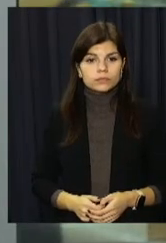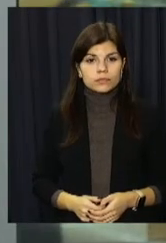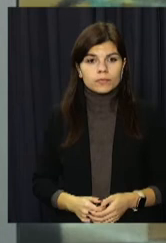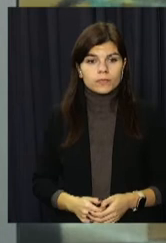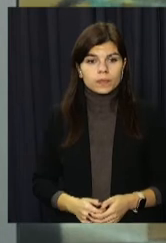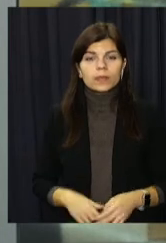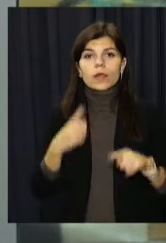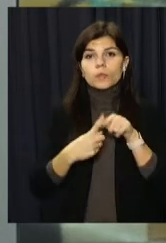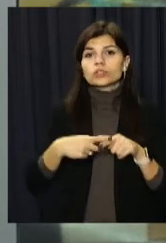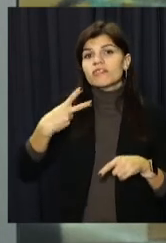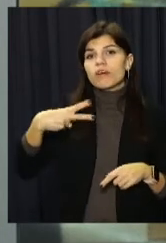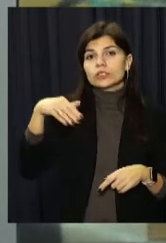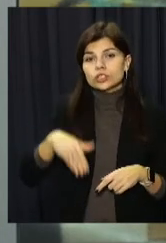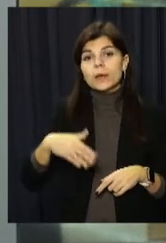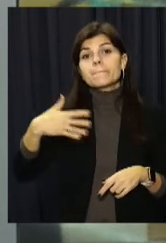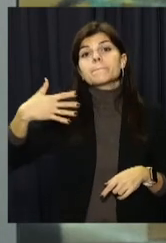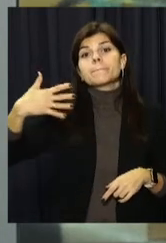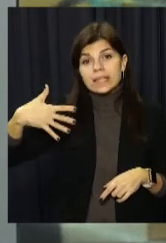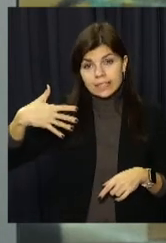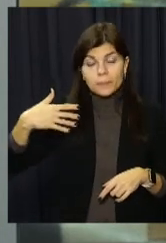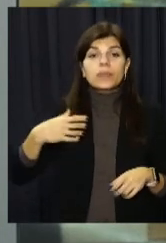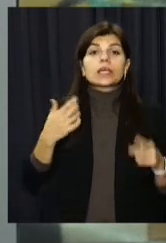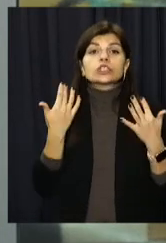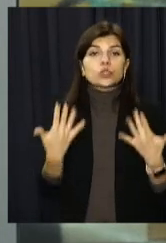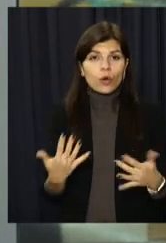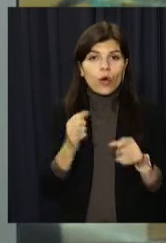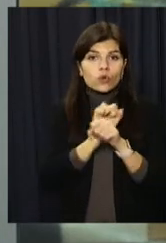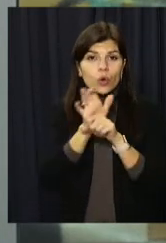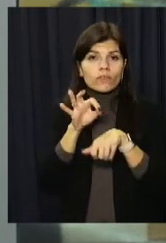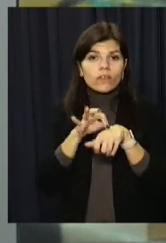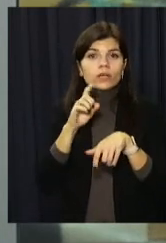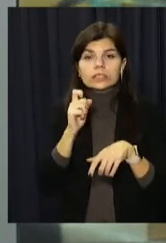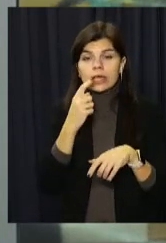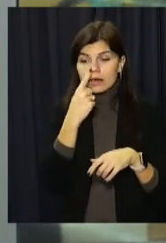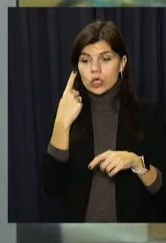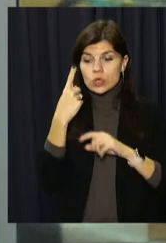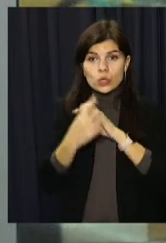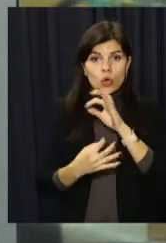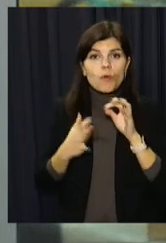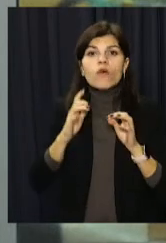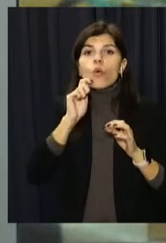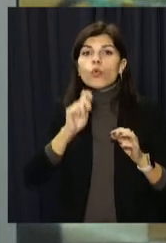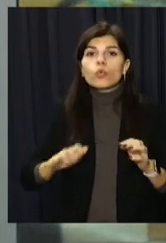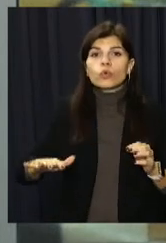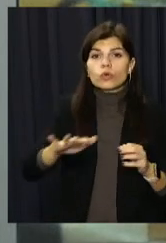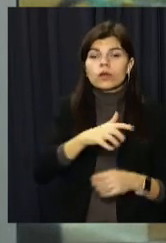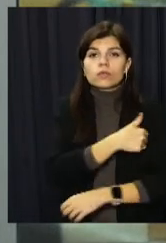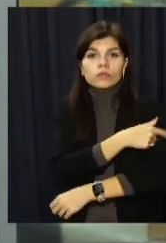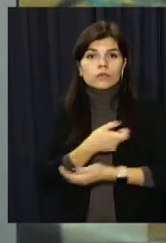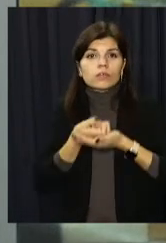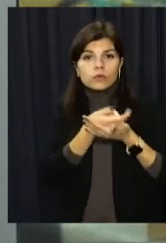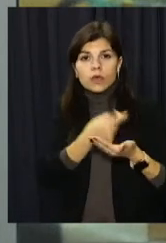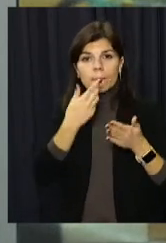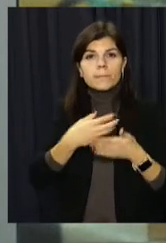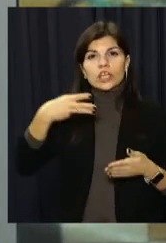Плюс 20 тисяч 50 стільки нових коронавірусних хворих виявили за попередню добу в Україні. Ушпиталили понад